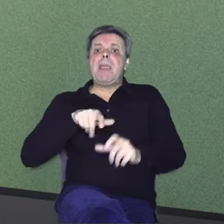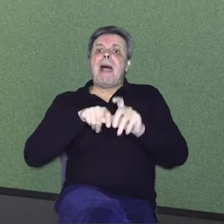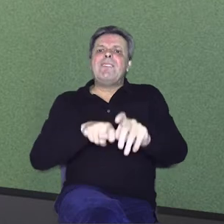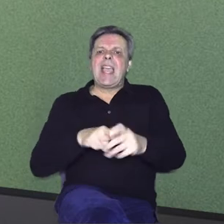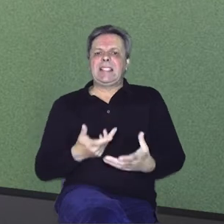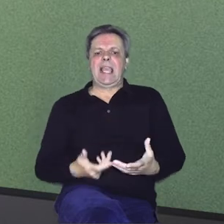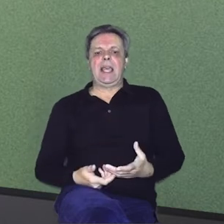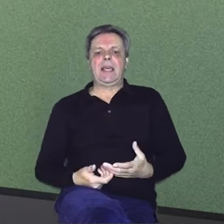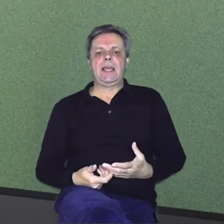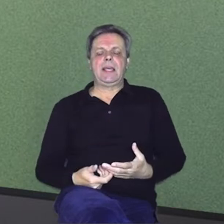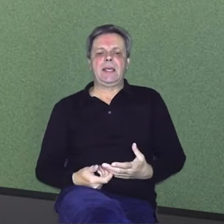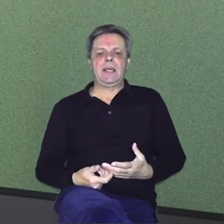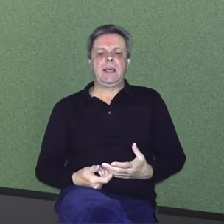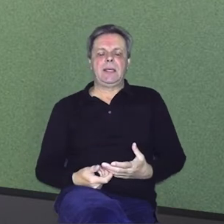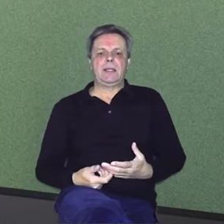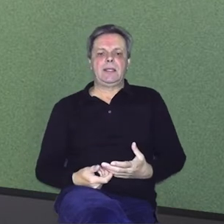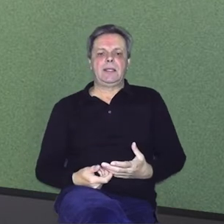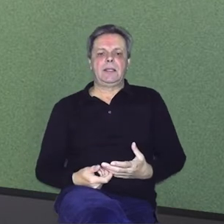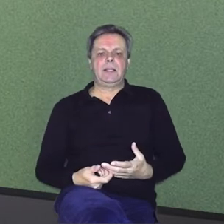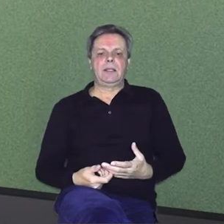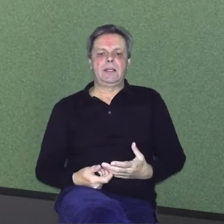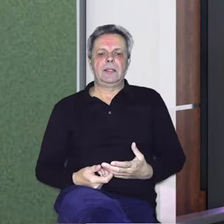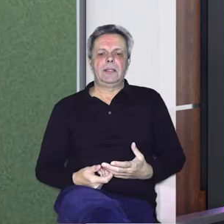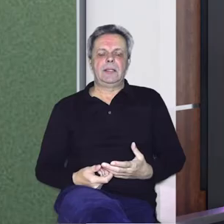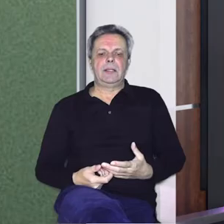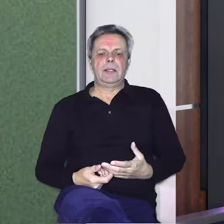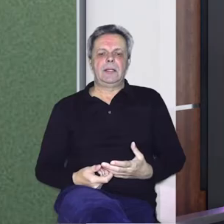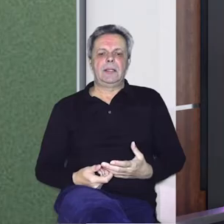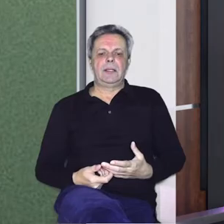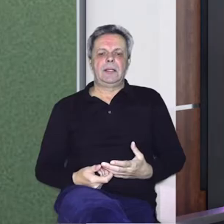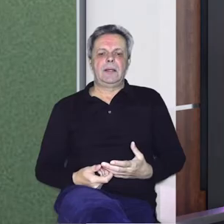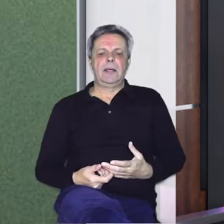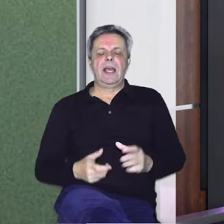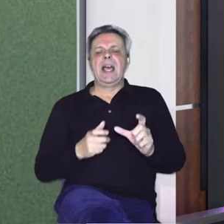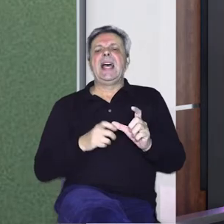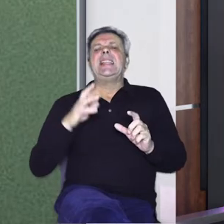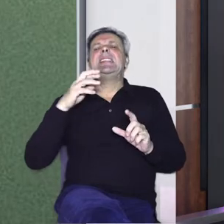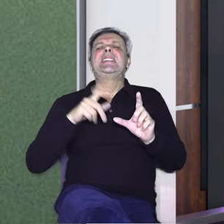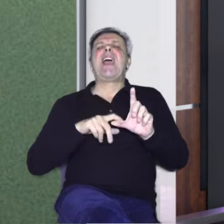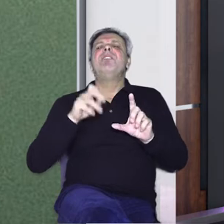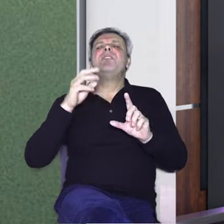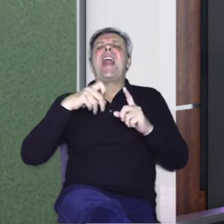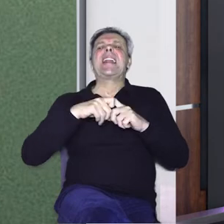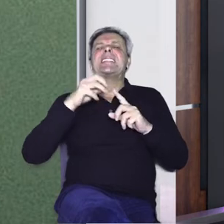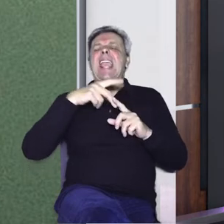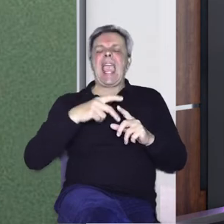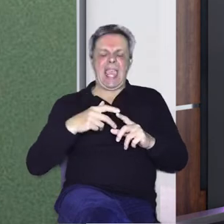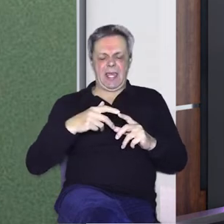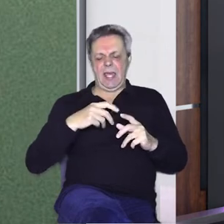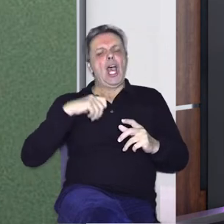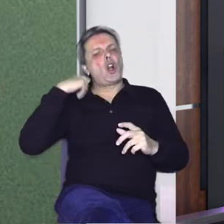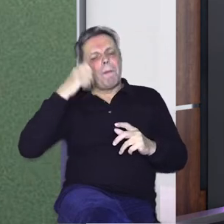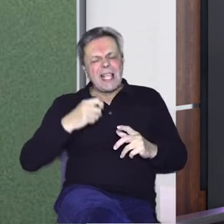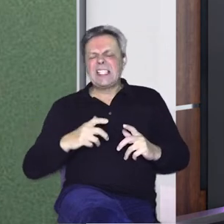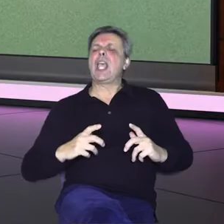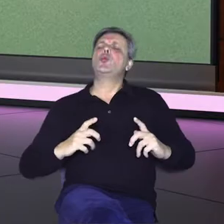veze sa sefarskom? I tekako. I tekako. Sefarske romanse su stare španjolske